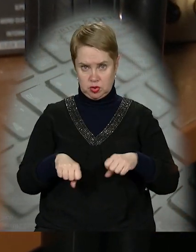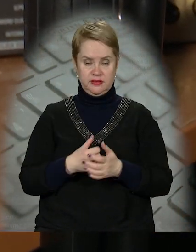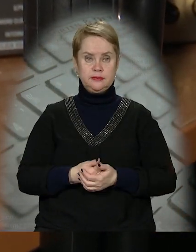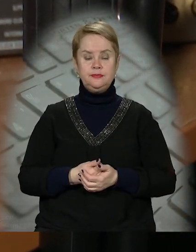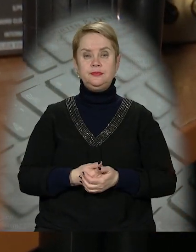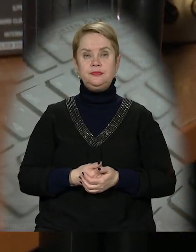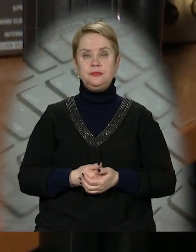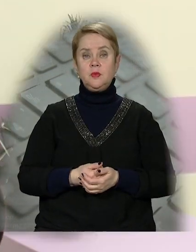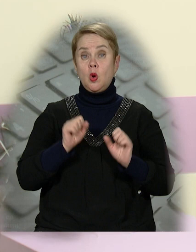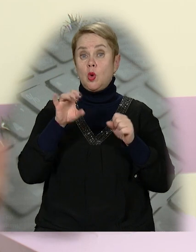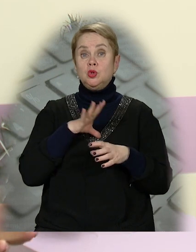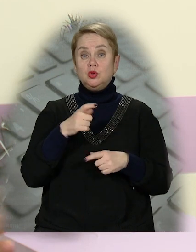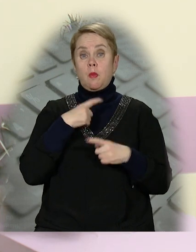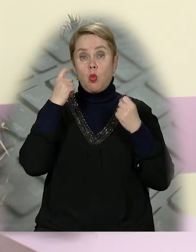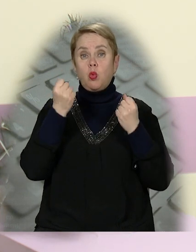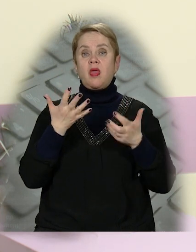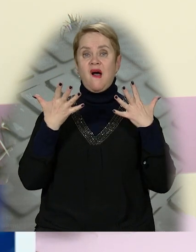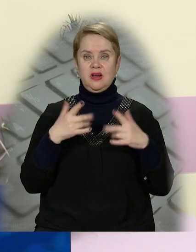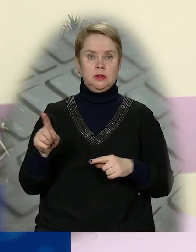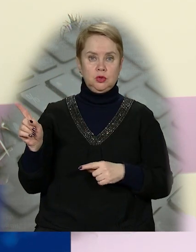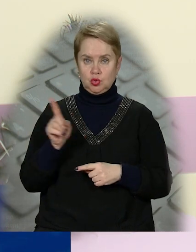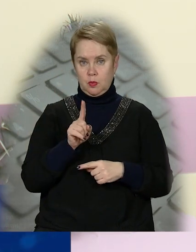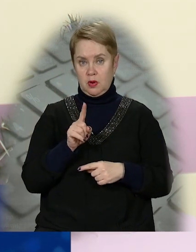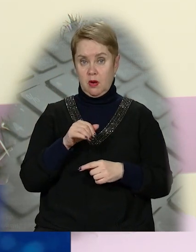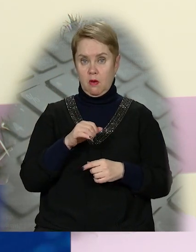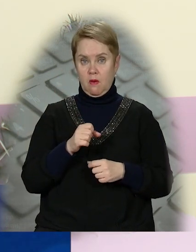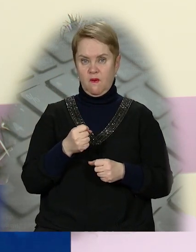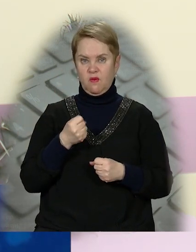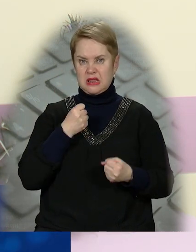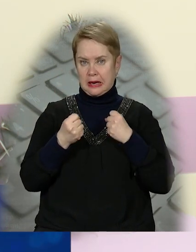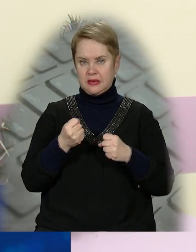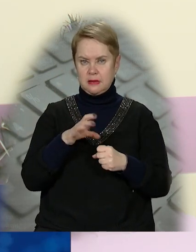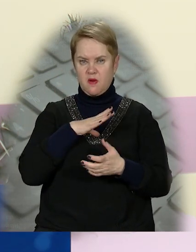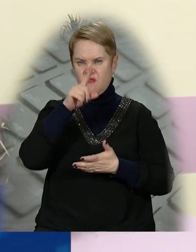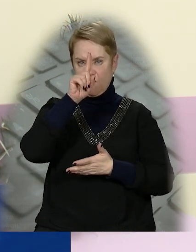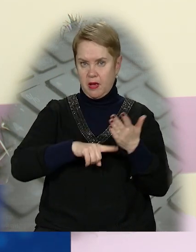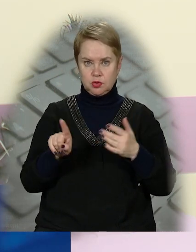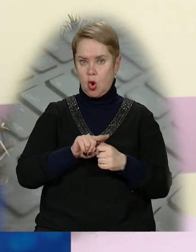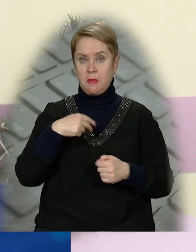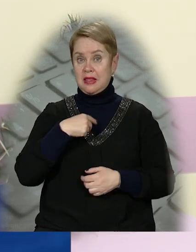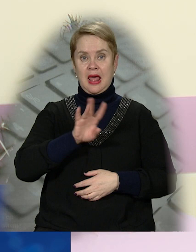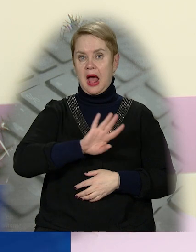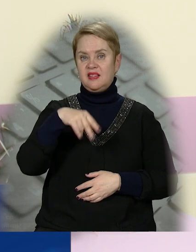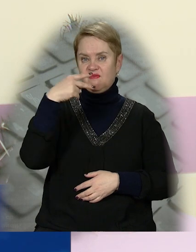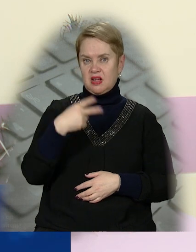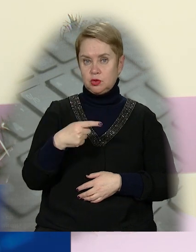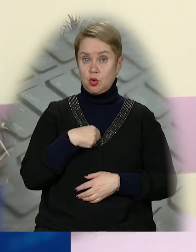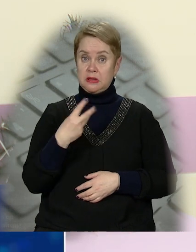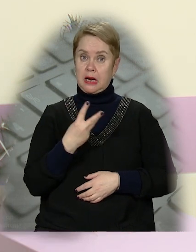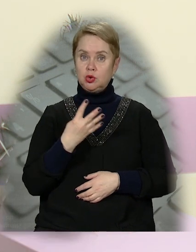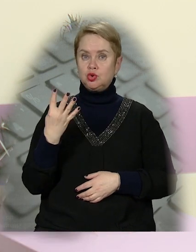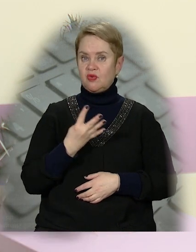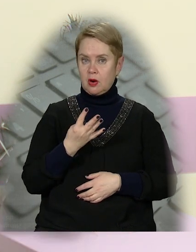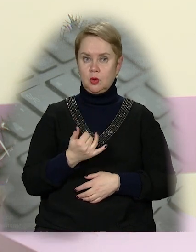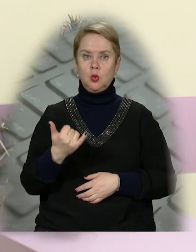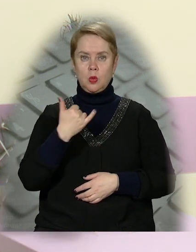можна собі уявити для того, щоб утриматися і бути впевненими, що ми не 20-ті, а що ми треті,